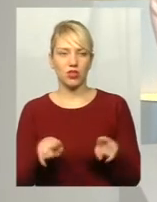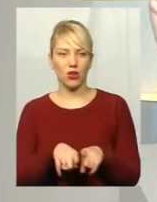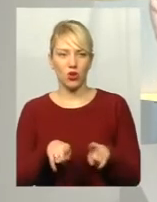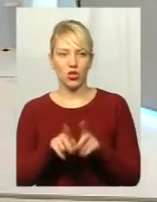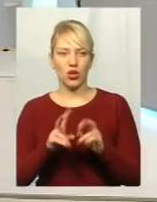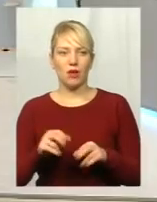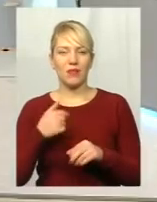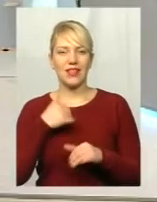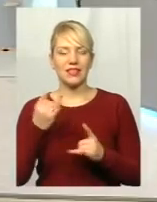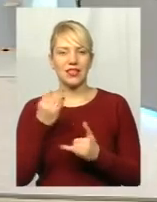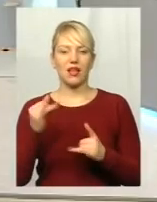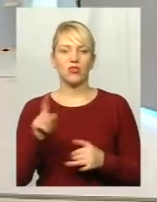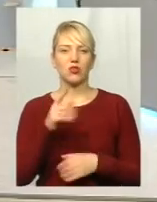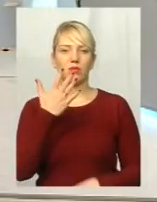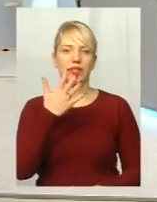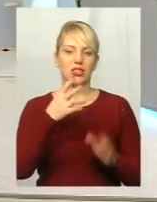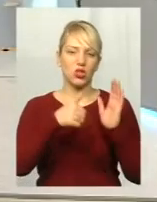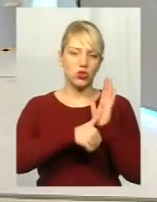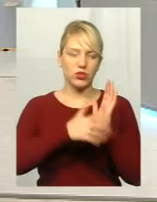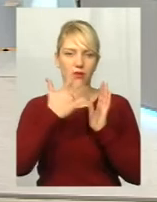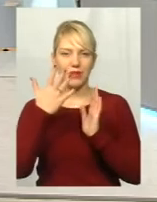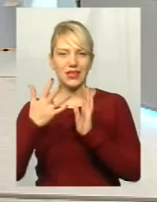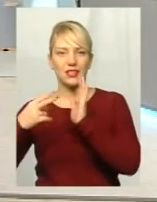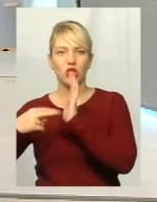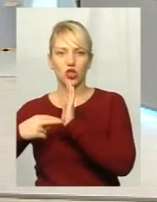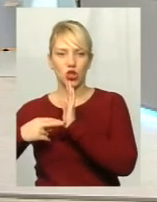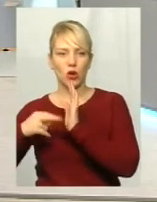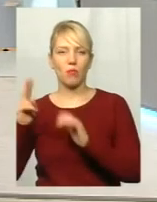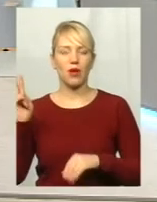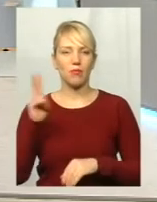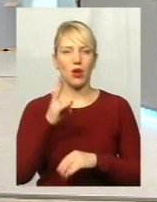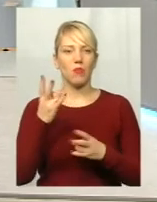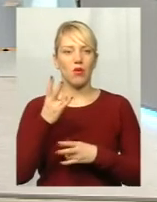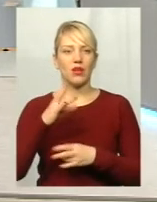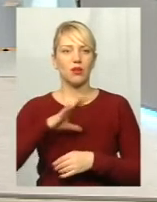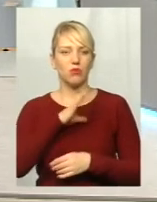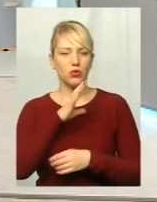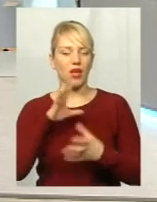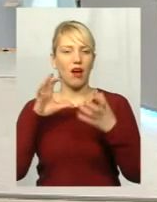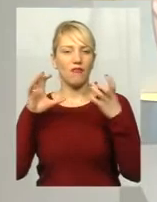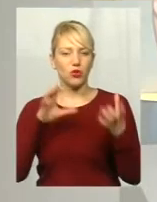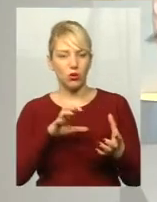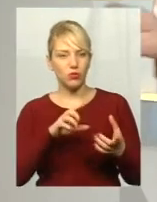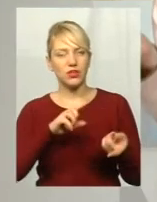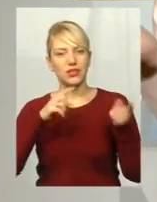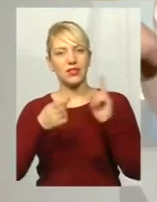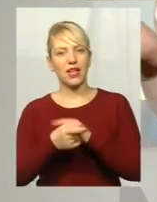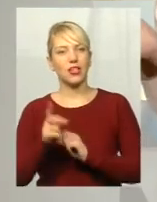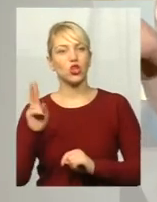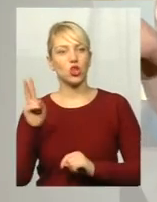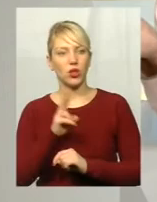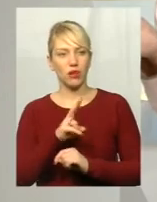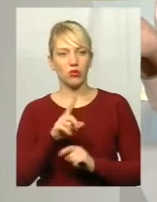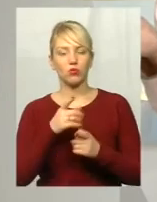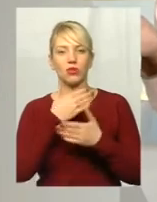у нас 56-57 маршрута, здається, мали бути автобусні, стали тролейбусні, тому що нема... Нема